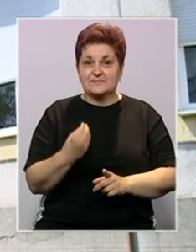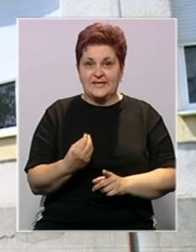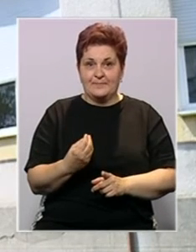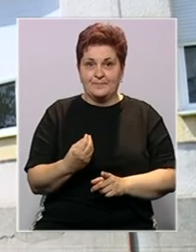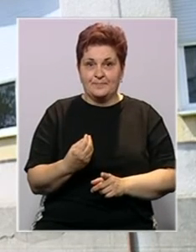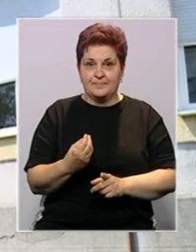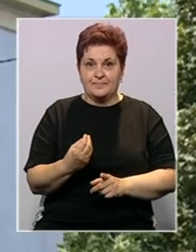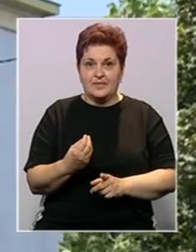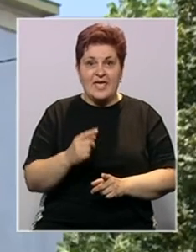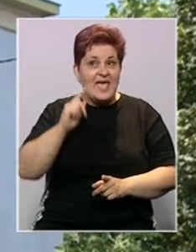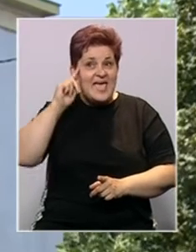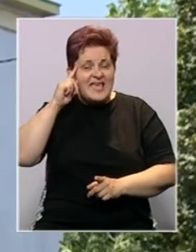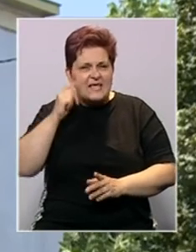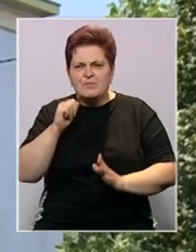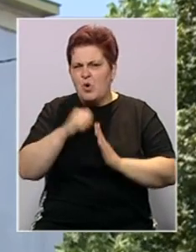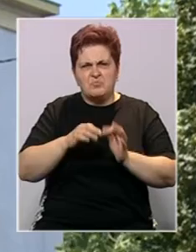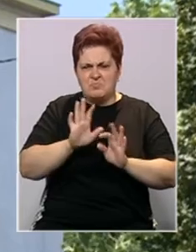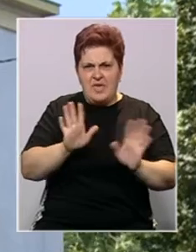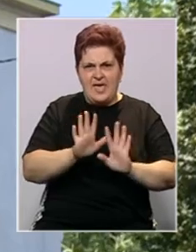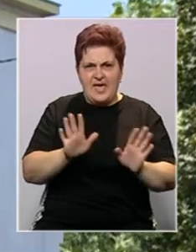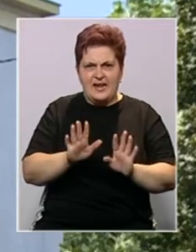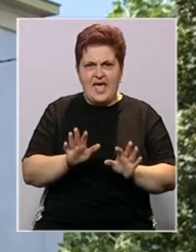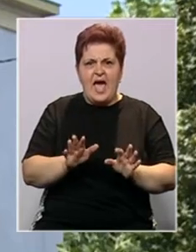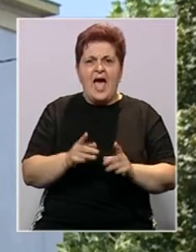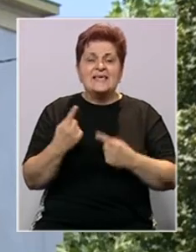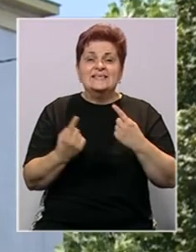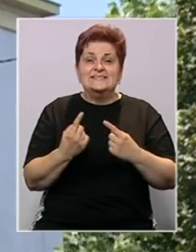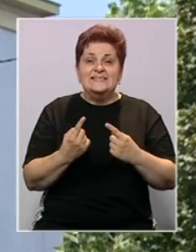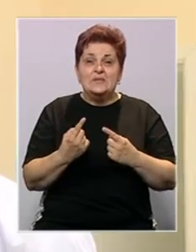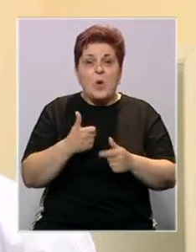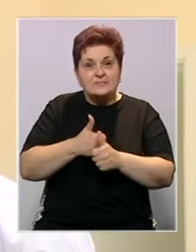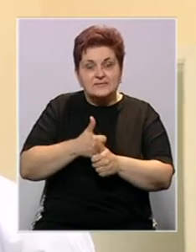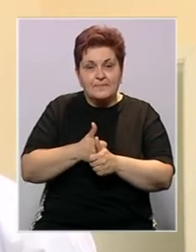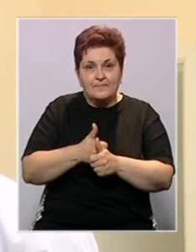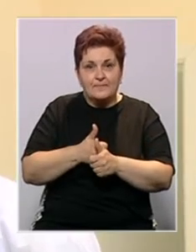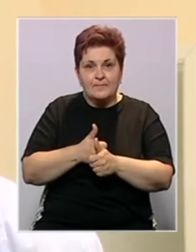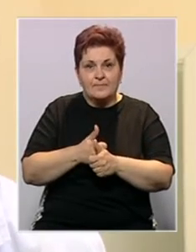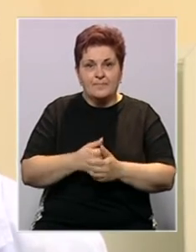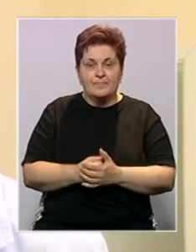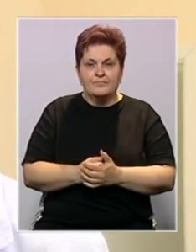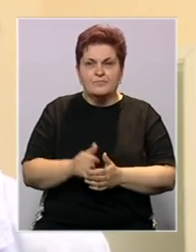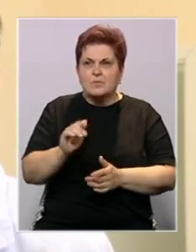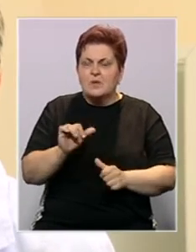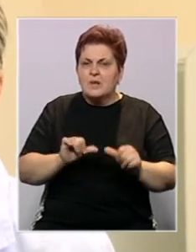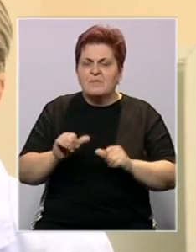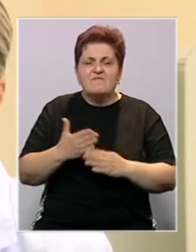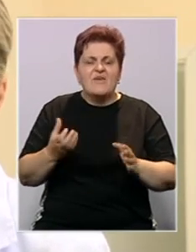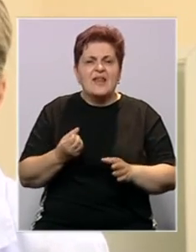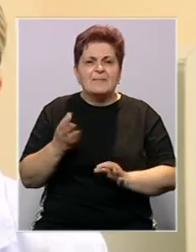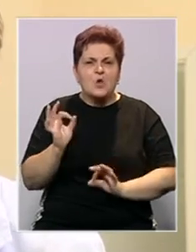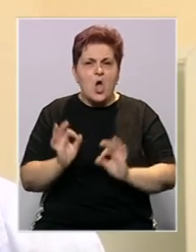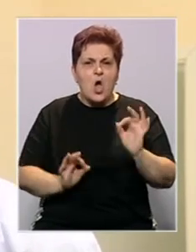Srpske. Ne razmišlja se o pooštravanju mjera. Epidemiološka situacija se prati. Nama i kolege iz laboratorija prijavljuju veliki